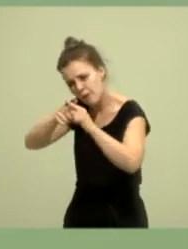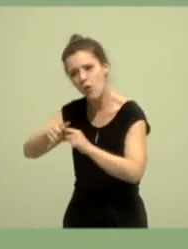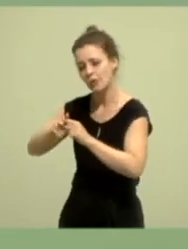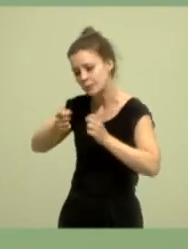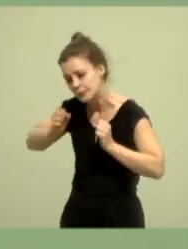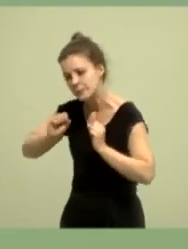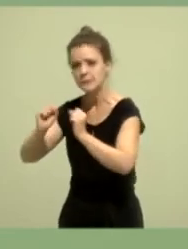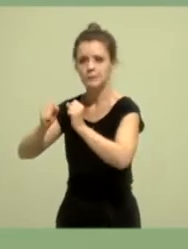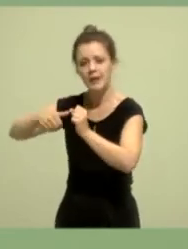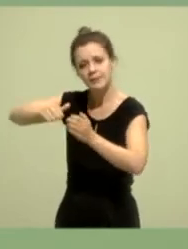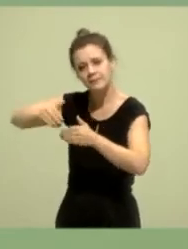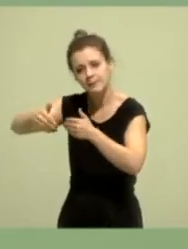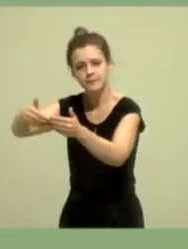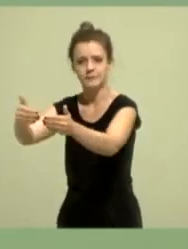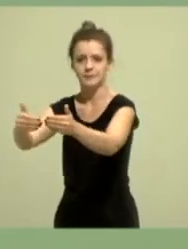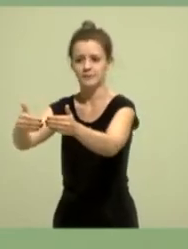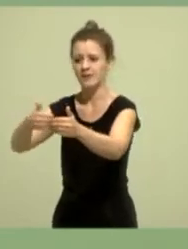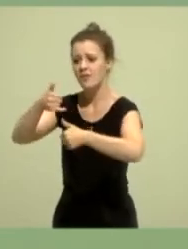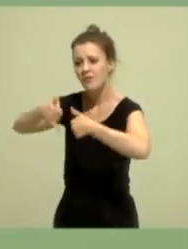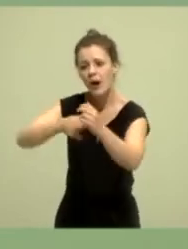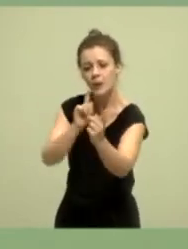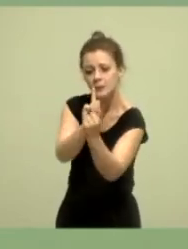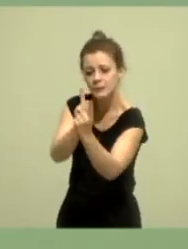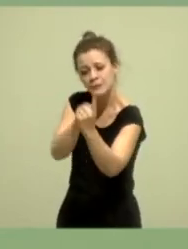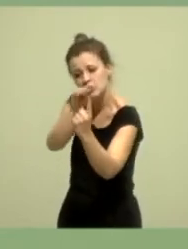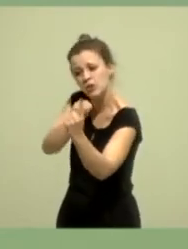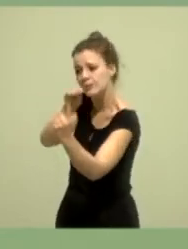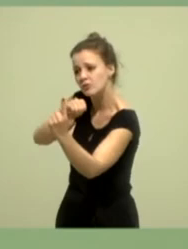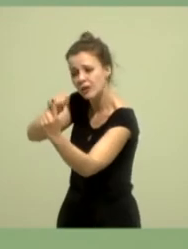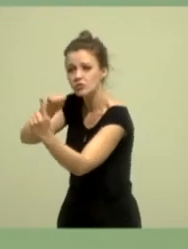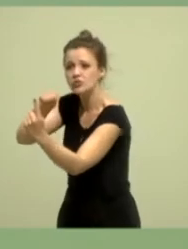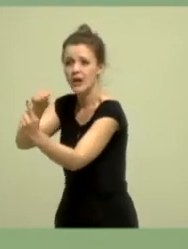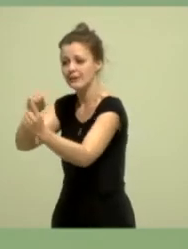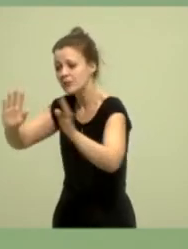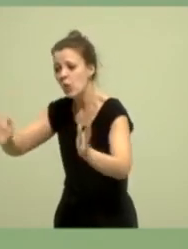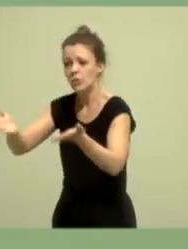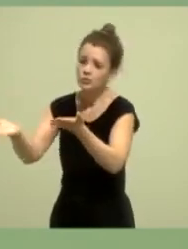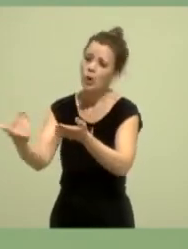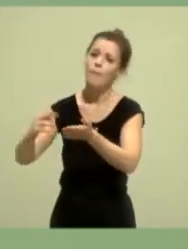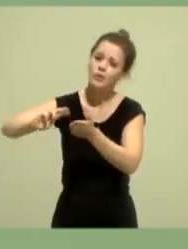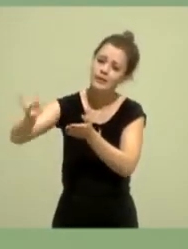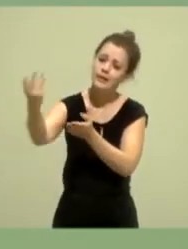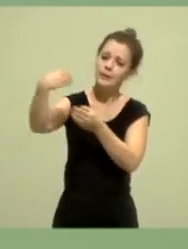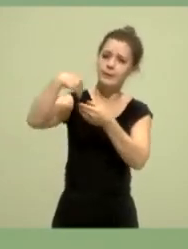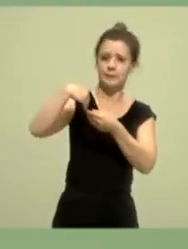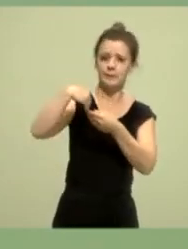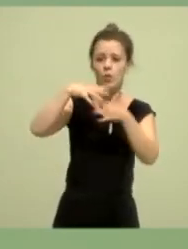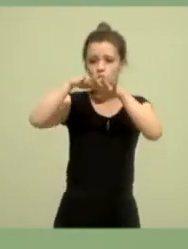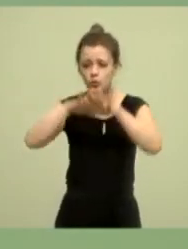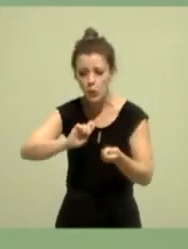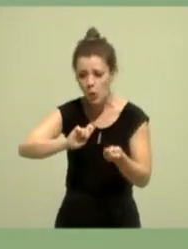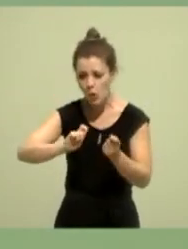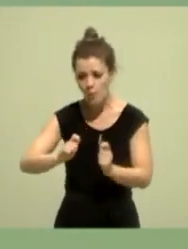Potenzial reinlegen, da Frauen anzusprechen, Strukturen zu schaffen, die politische Beteiligung möglich macht, damit wir da an der Stelle gut